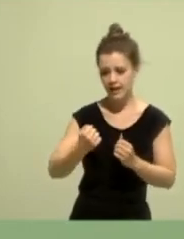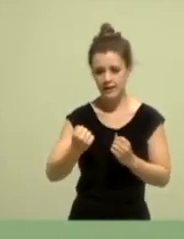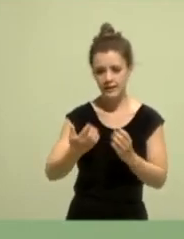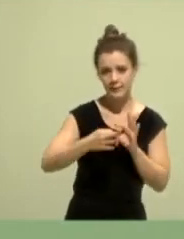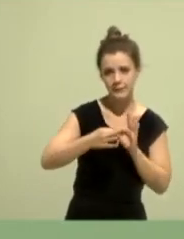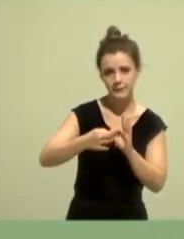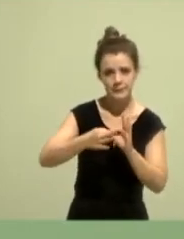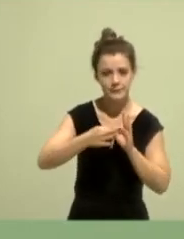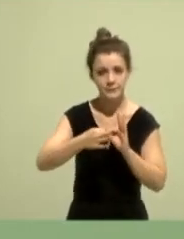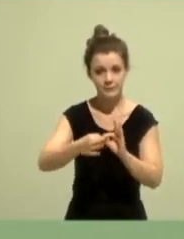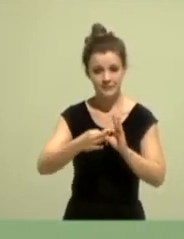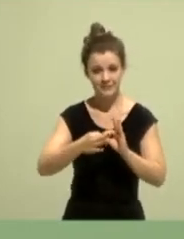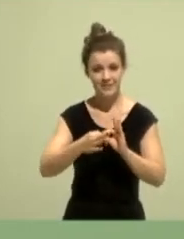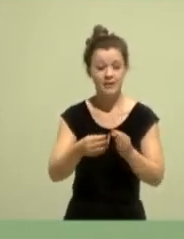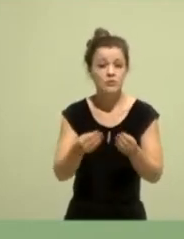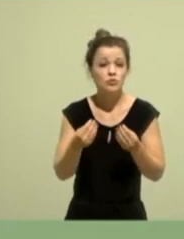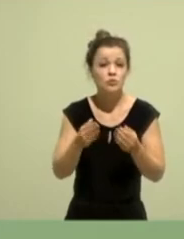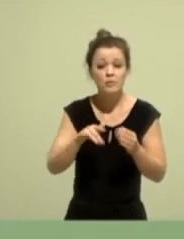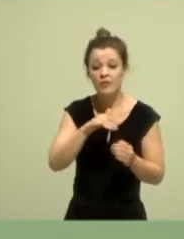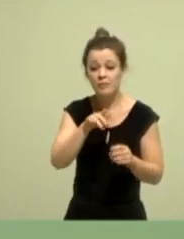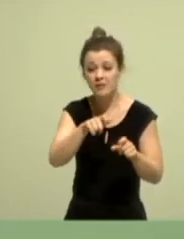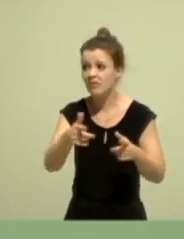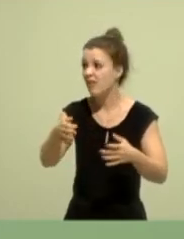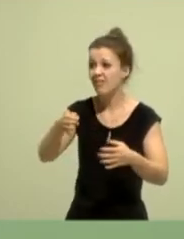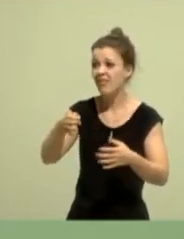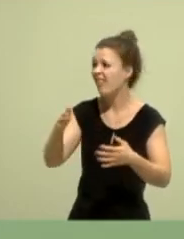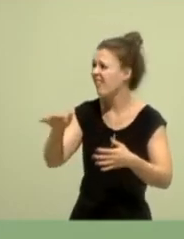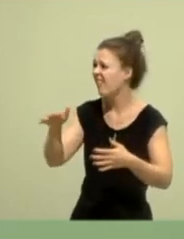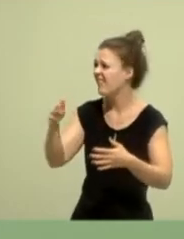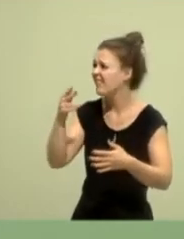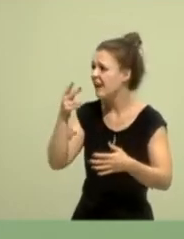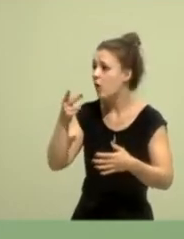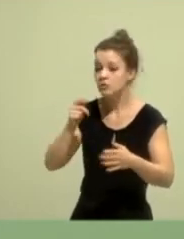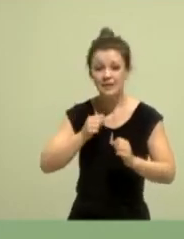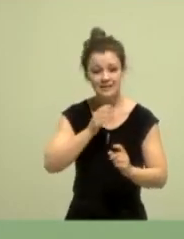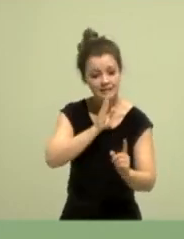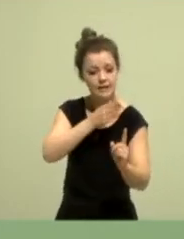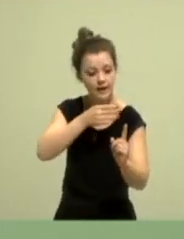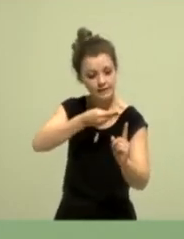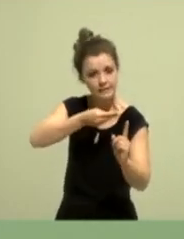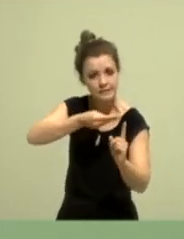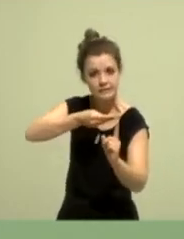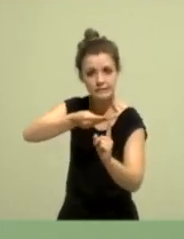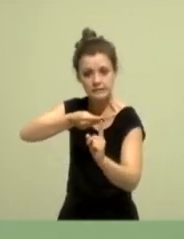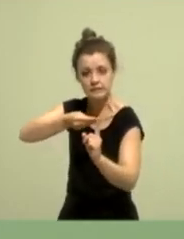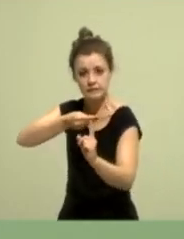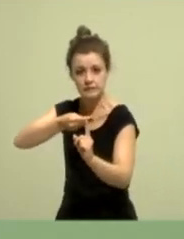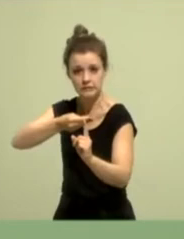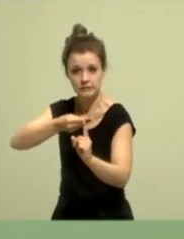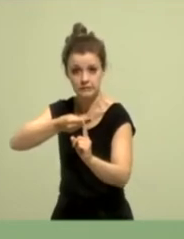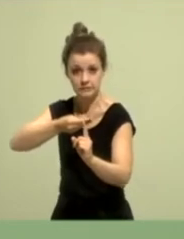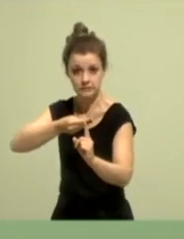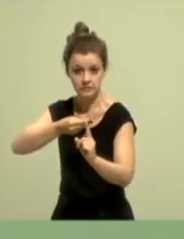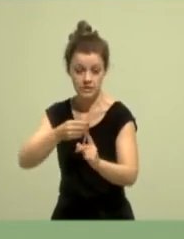und vor allen Dingen kann ich die Leute auch direkt ansprechen. Und im guten Miteinander, weil das erfordert ja auch